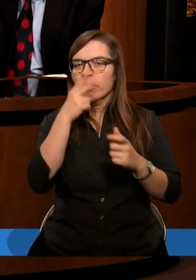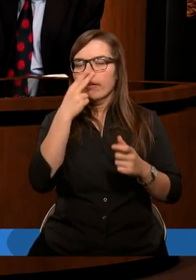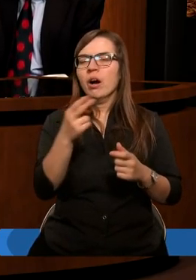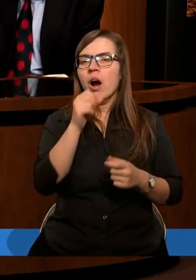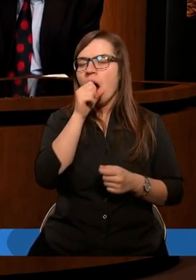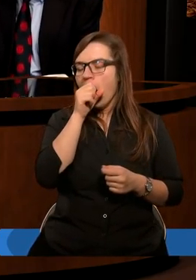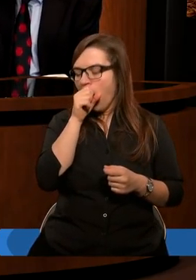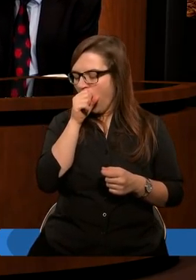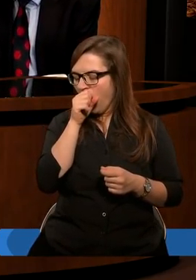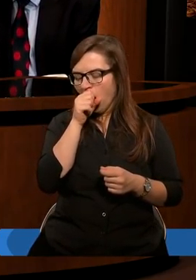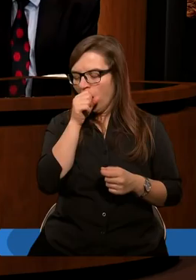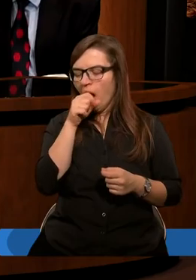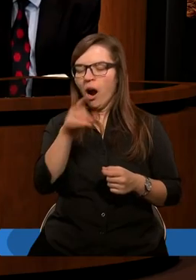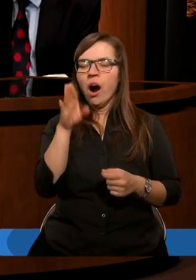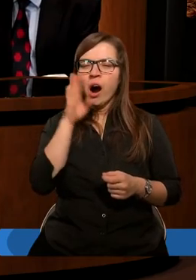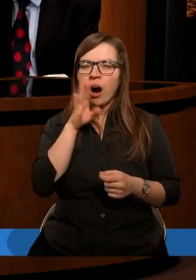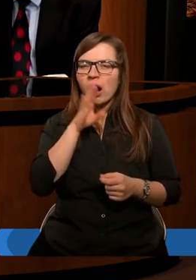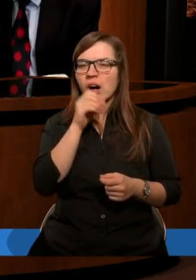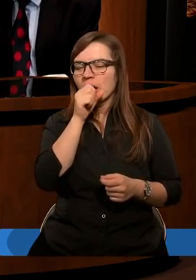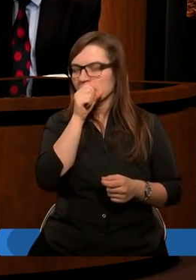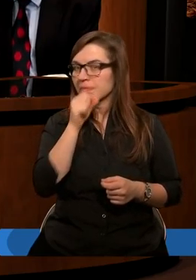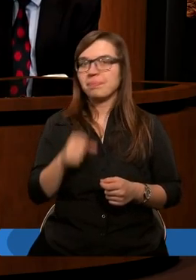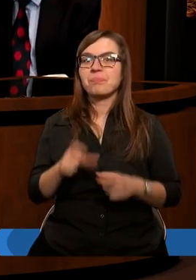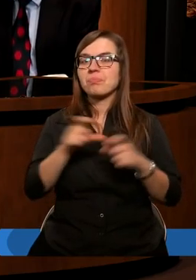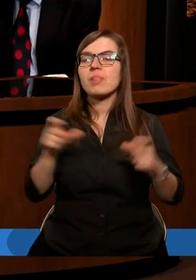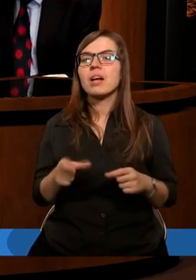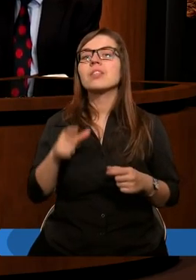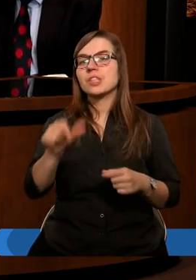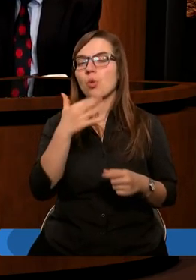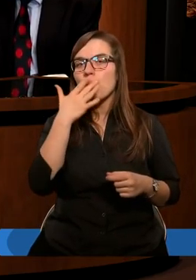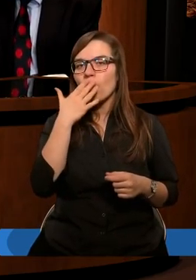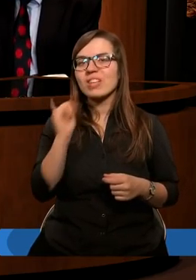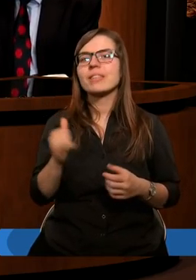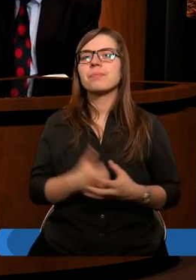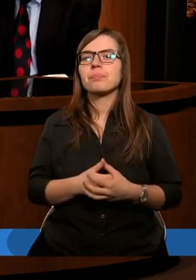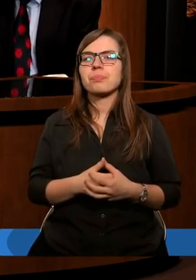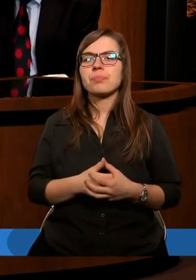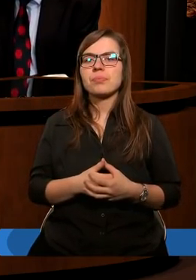a o tym samym, o tych samych czasach werset piętnasty mówi,